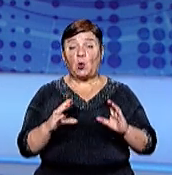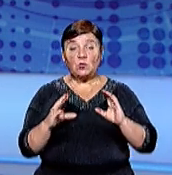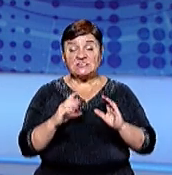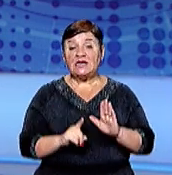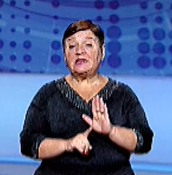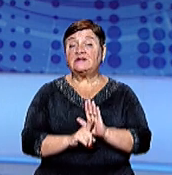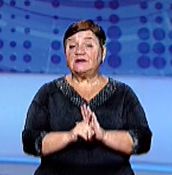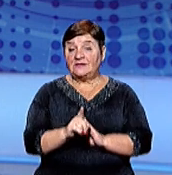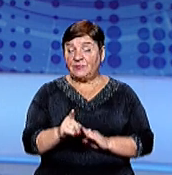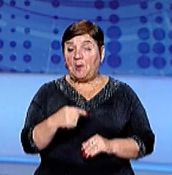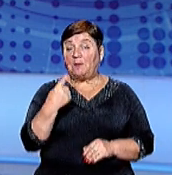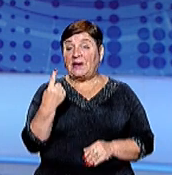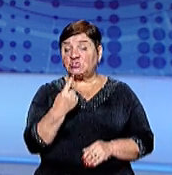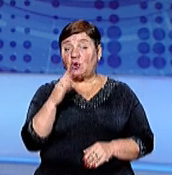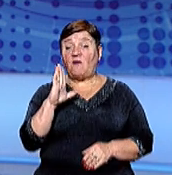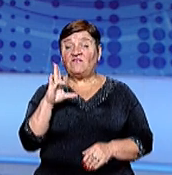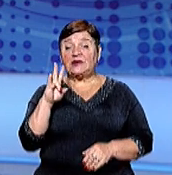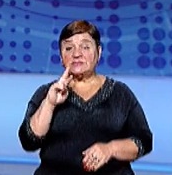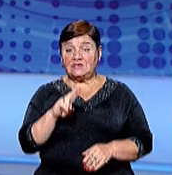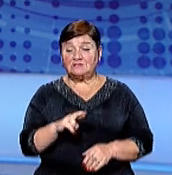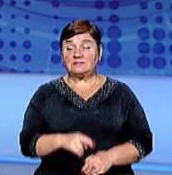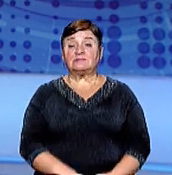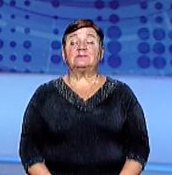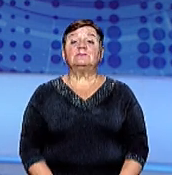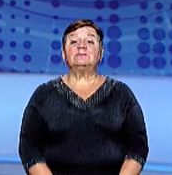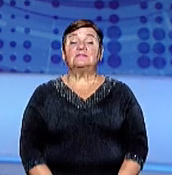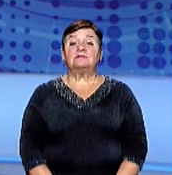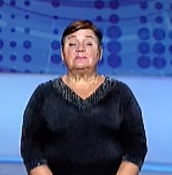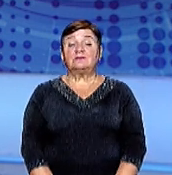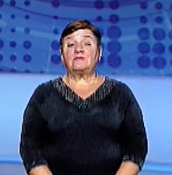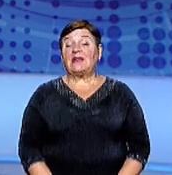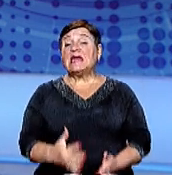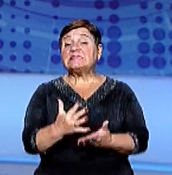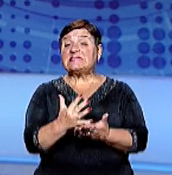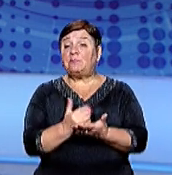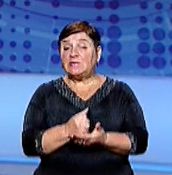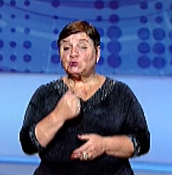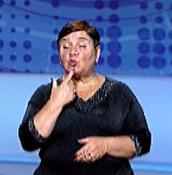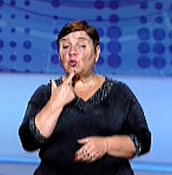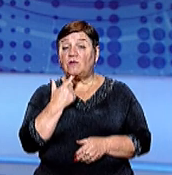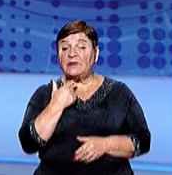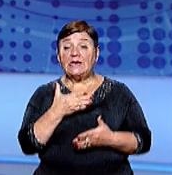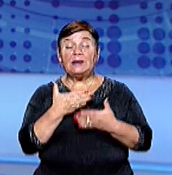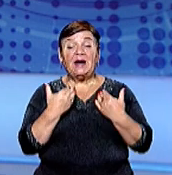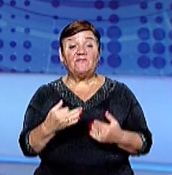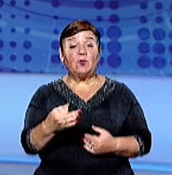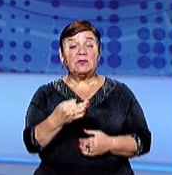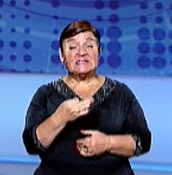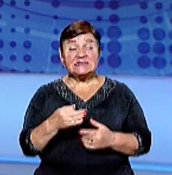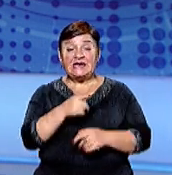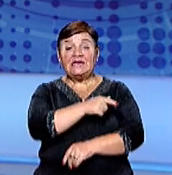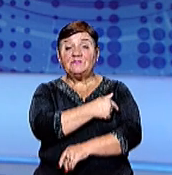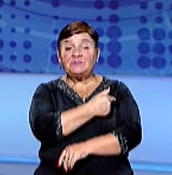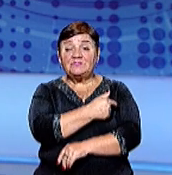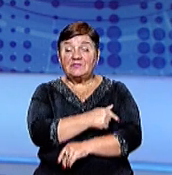навчальний рік розпочнеться 1 вересня Запасу крові всіх груп майже немає в обласній станції